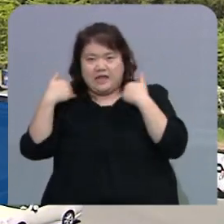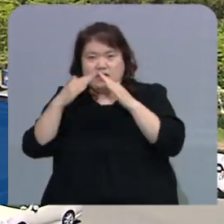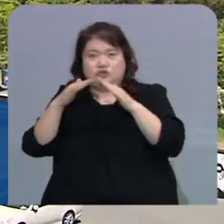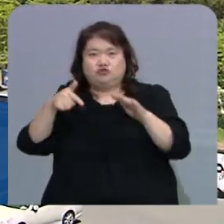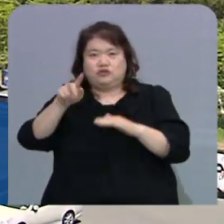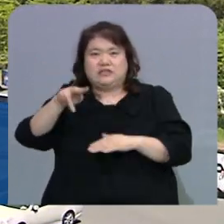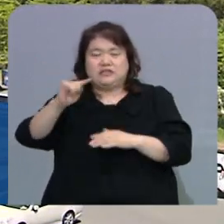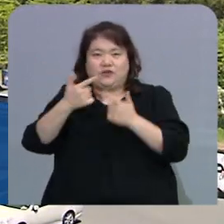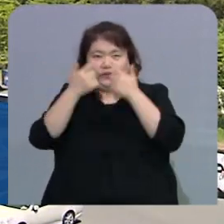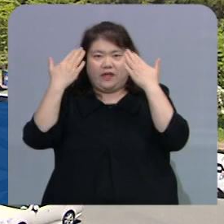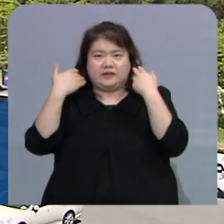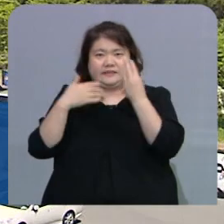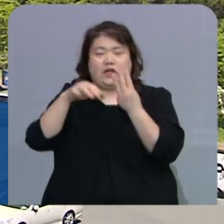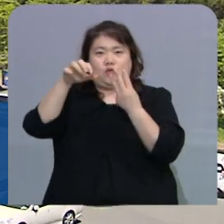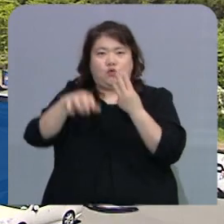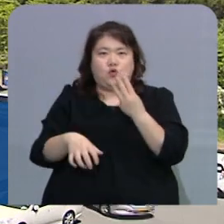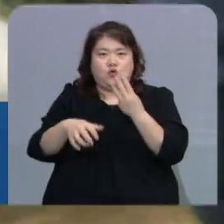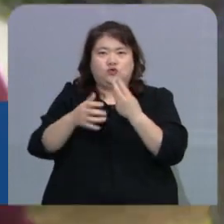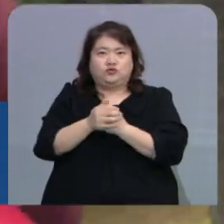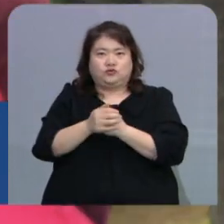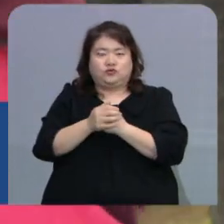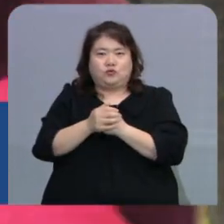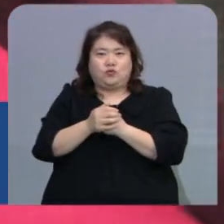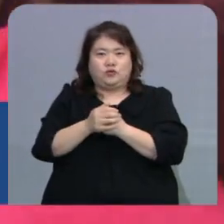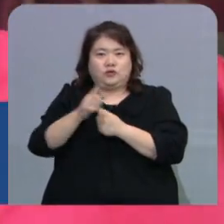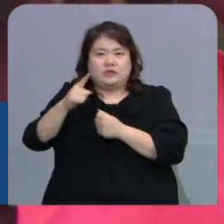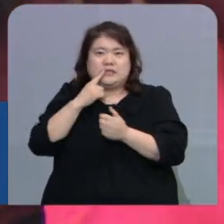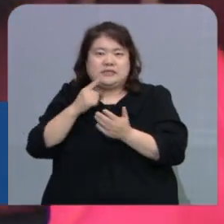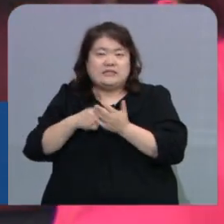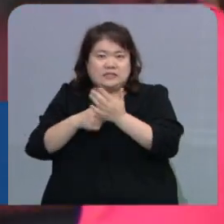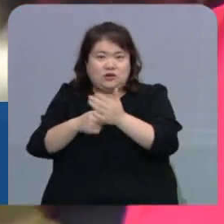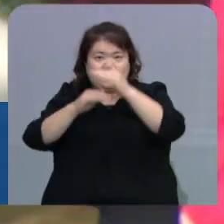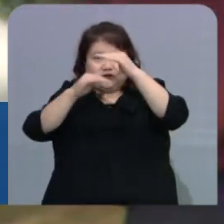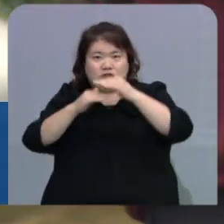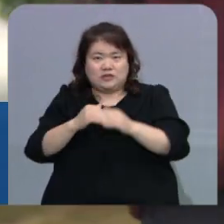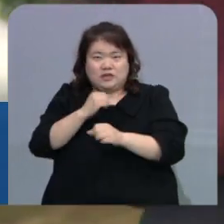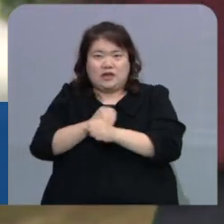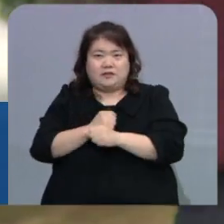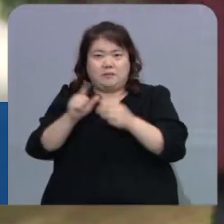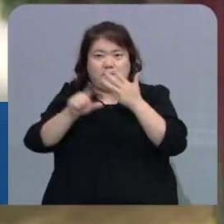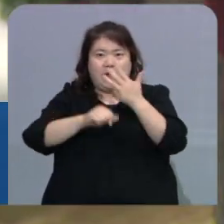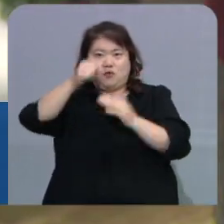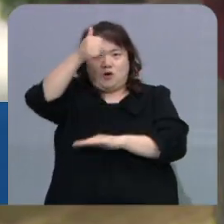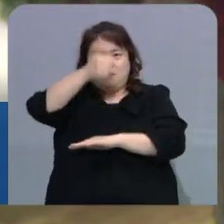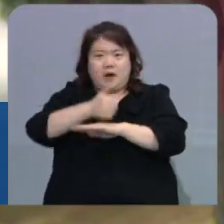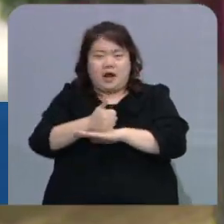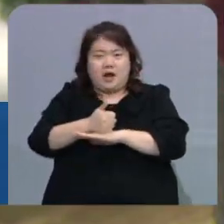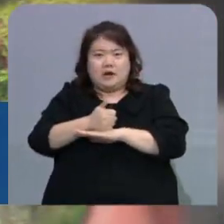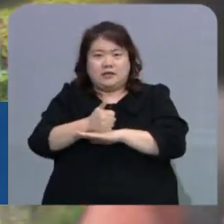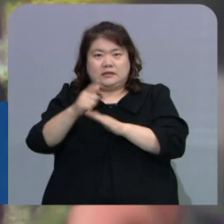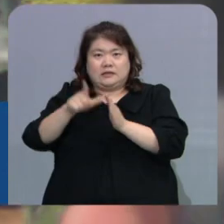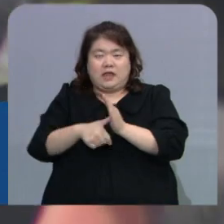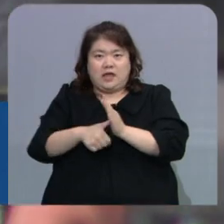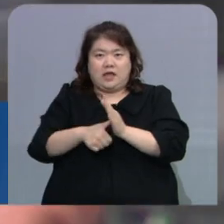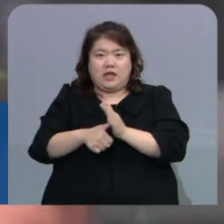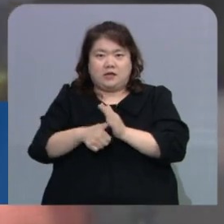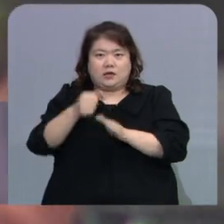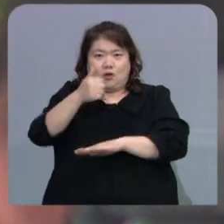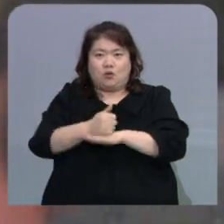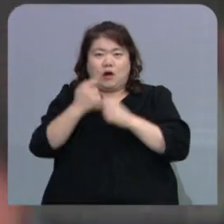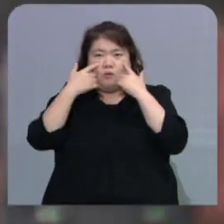전주기전대 등 3곳으로 이의신청 절차를 거쳐 이달 말 최종 결과가 확정됩니다.